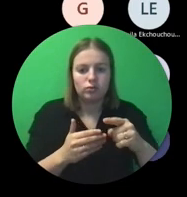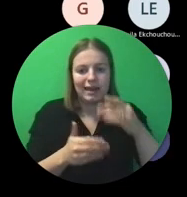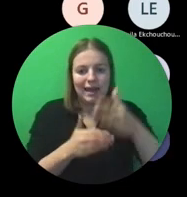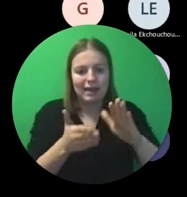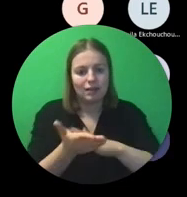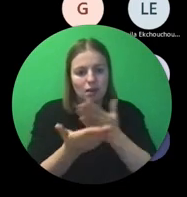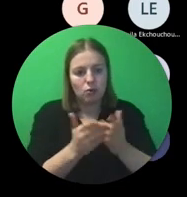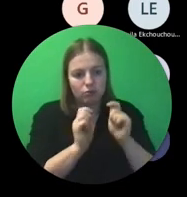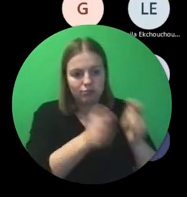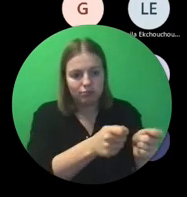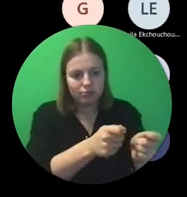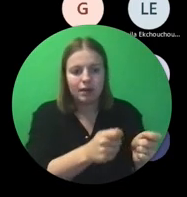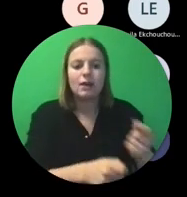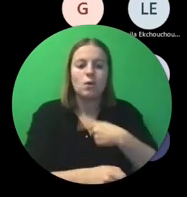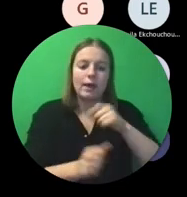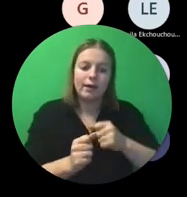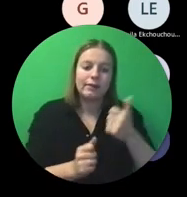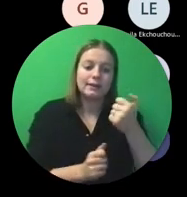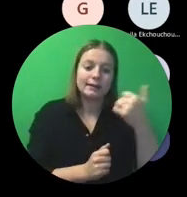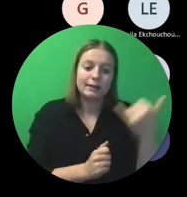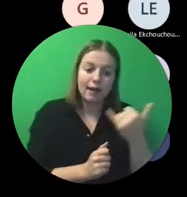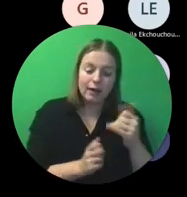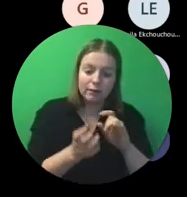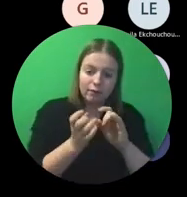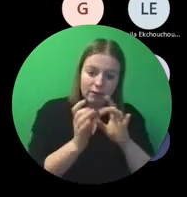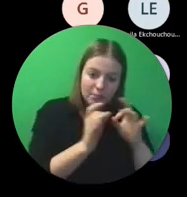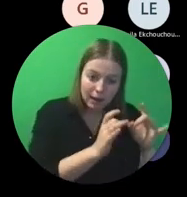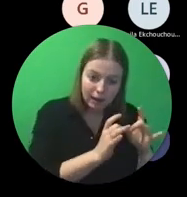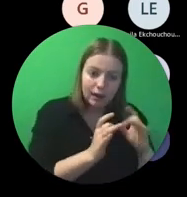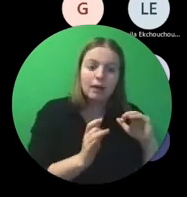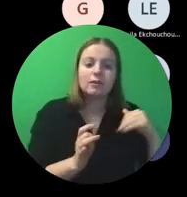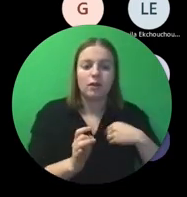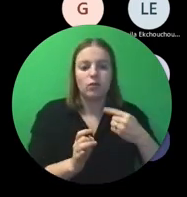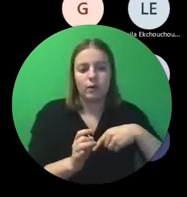saldo te betalen. Of een terugvordering te doen.